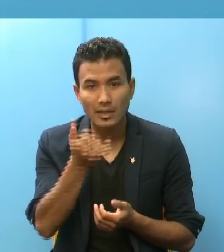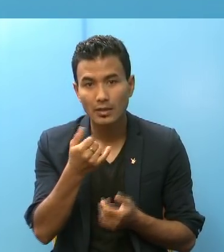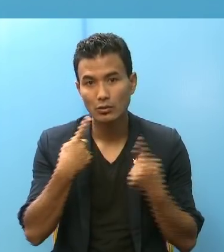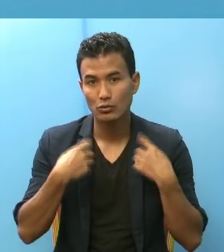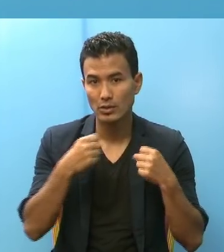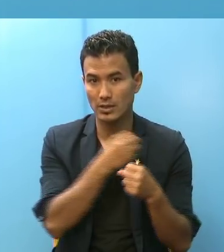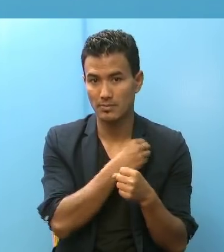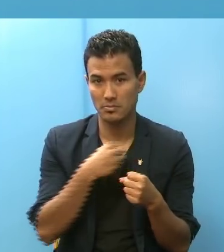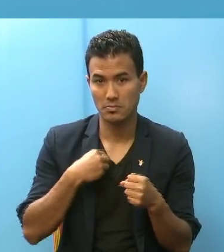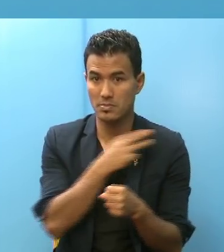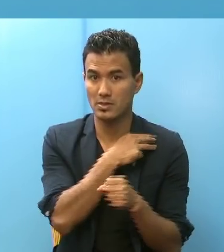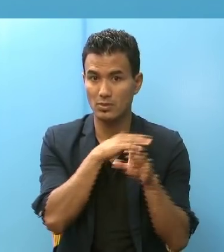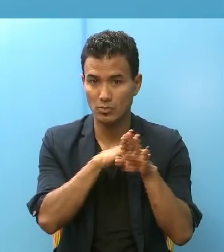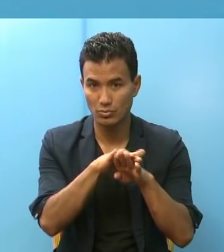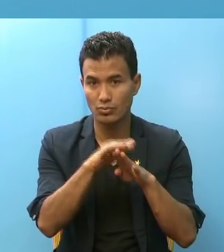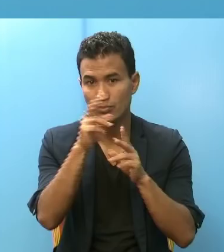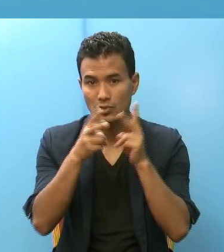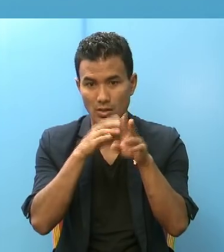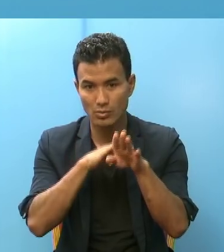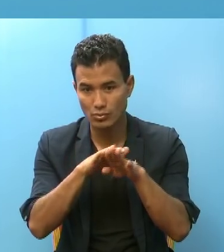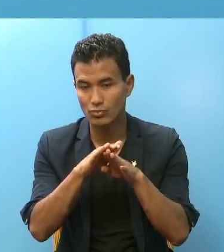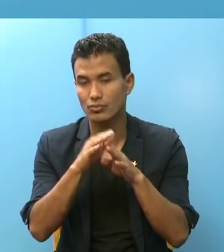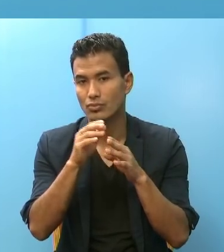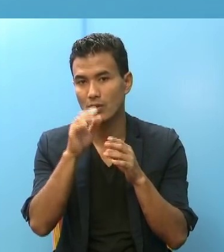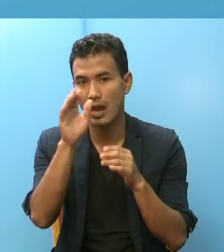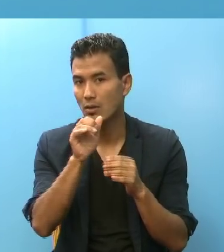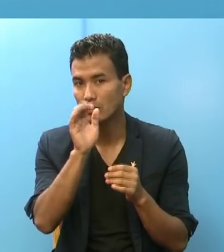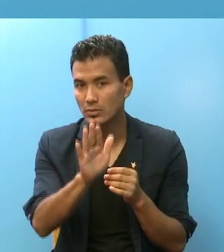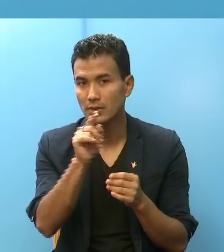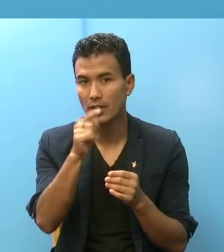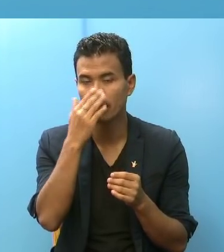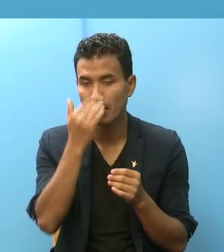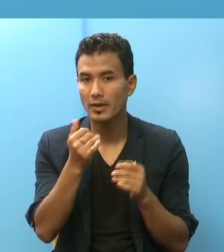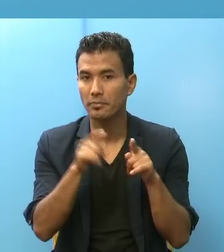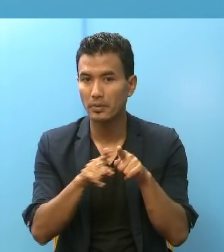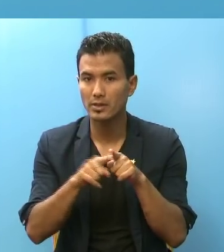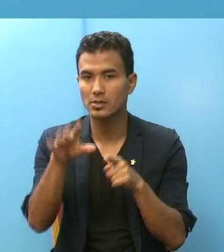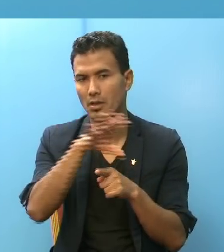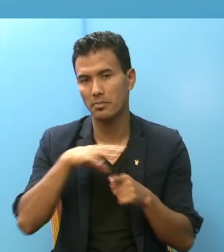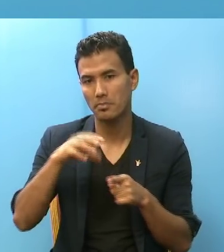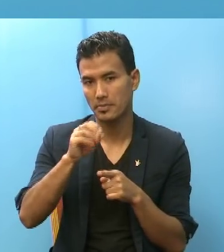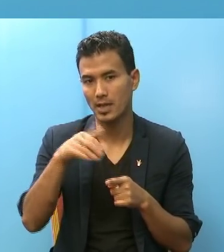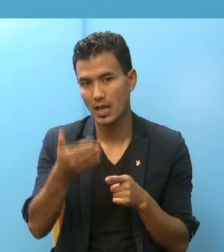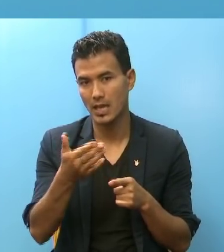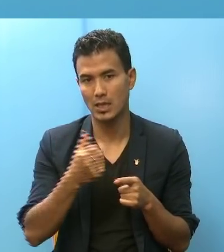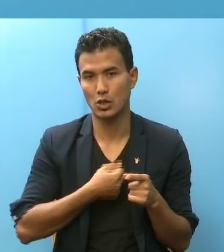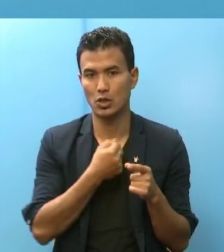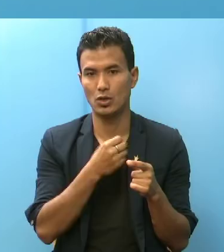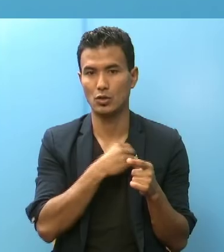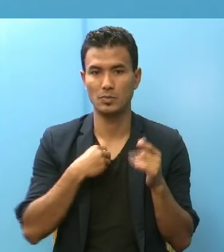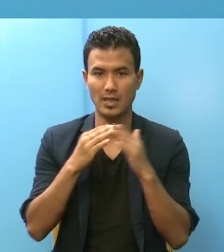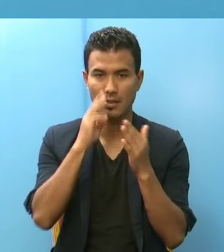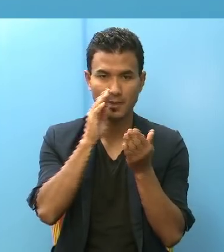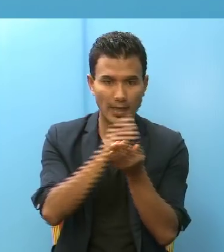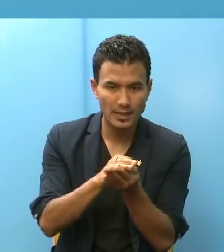स्वास्तेकर्मी को हक माजे कुरा है रू उल्लेक गरीए कोश्य तेले ले अर्दाखेरी पनी अब सपपलाई एक आफ अस्पताल में राखनी